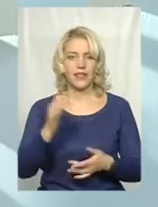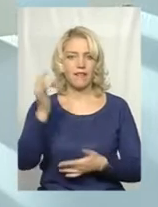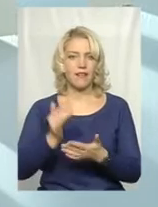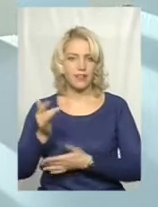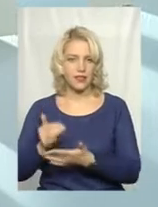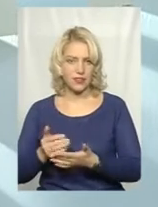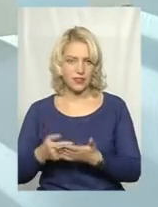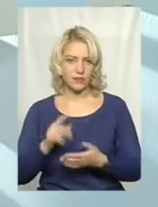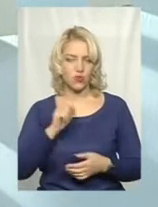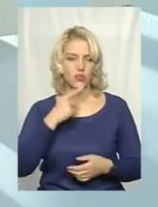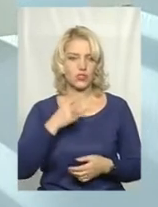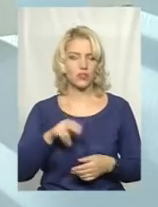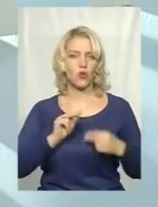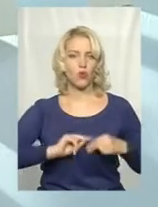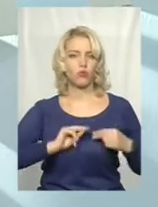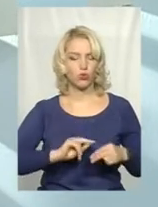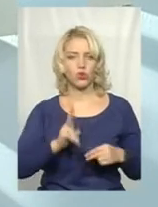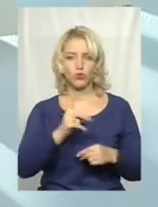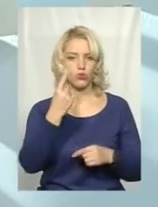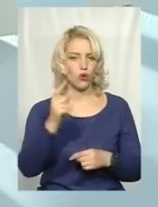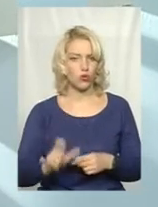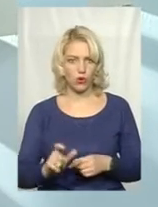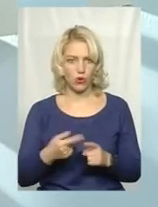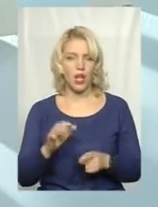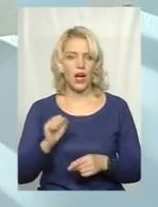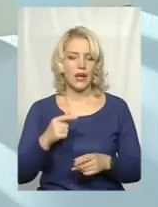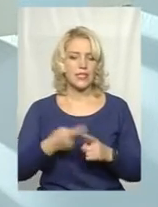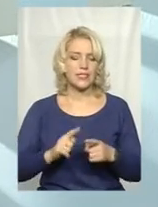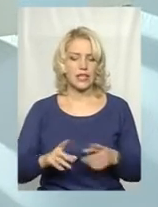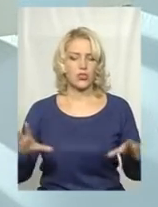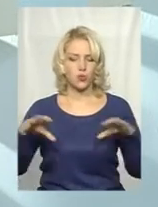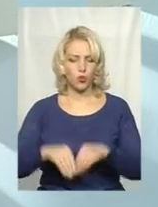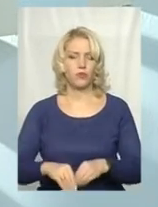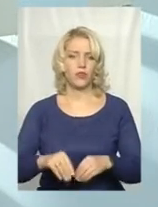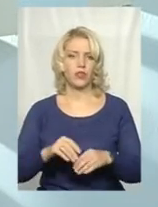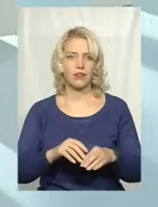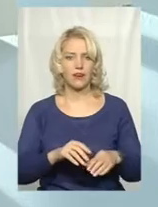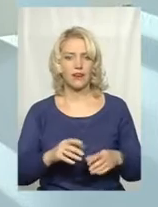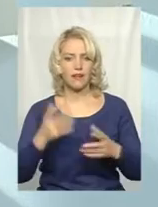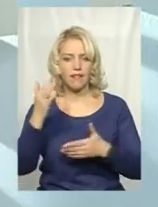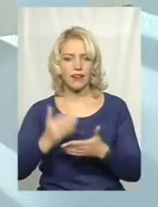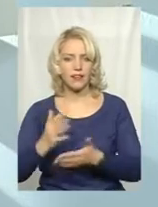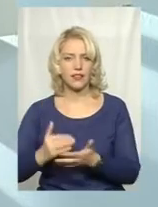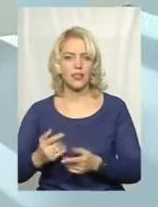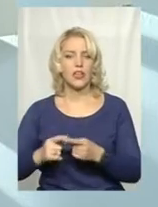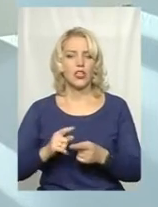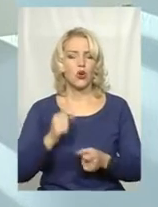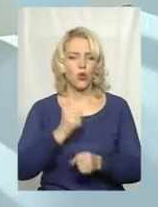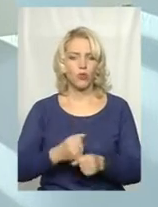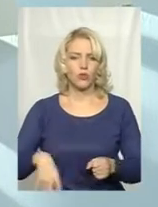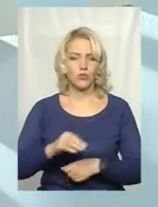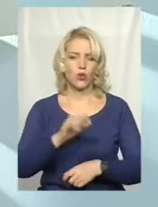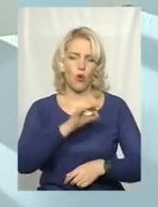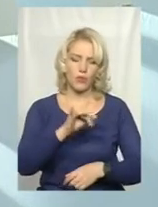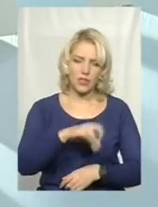роботи когось одного, це насправді сугубний рейтинг роботи всіх, обласної ради,